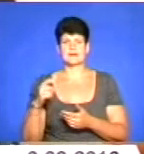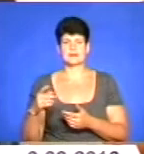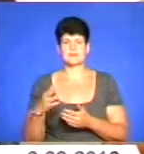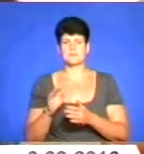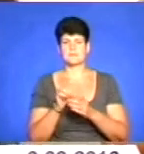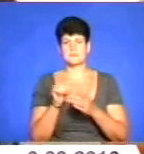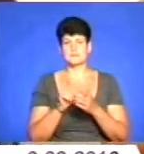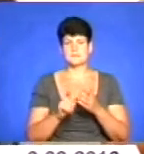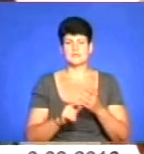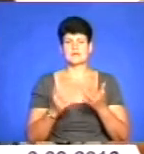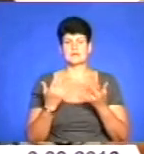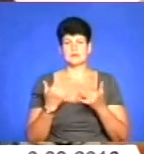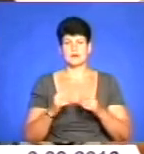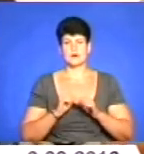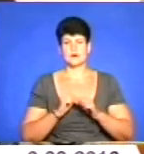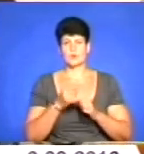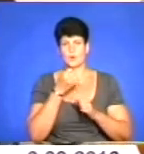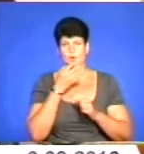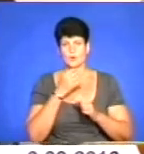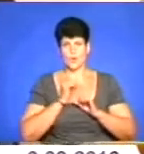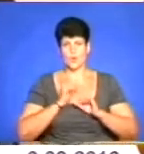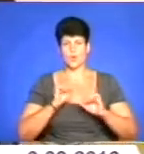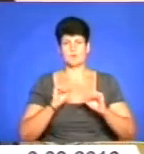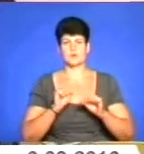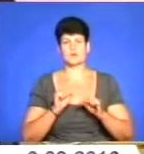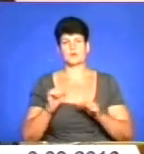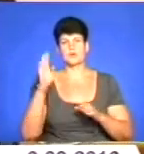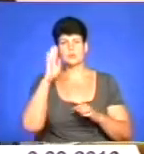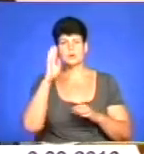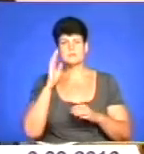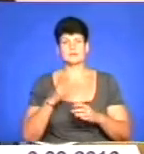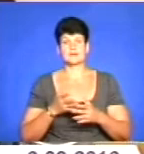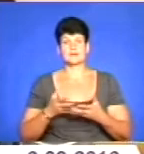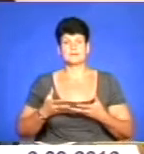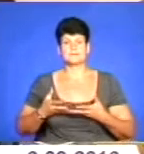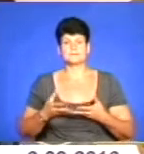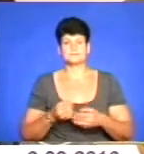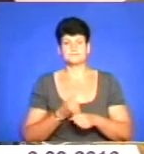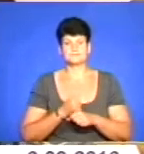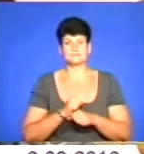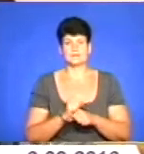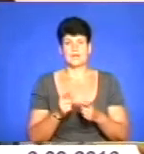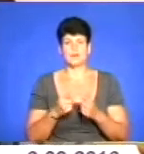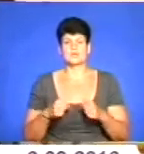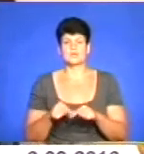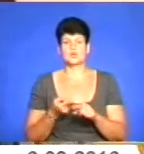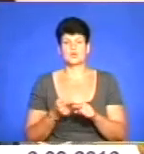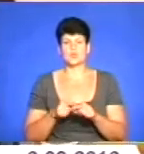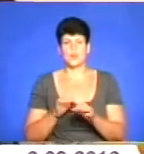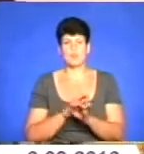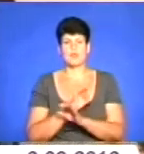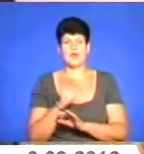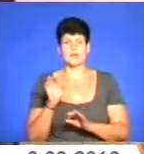хлопців», яка, можливо, і наштовхнула організаторів цього проєкту